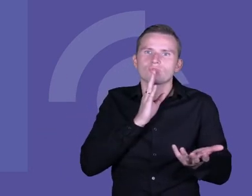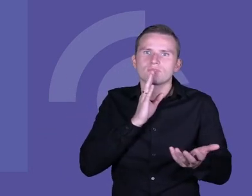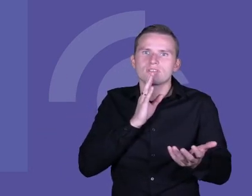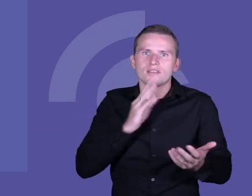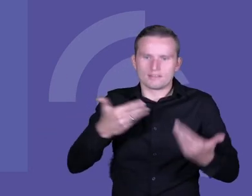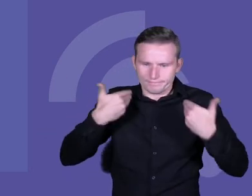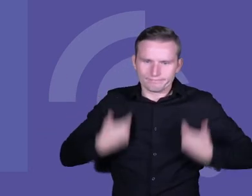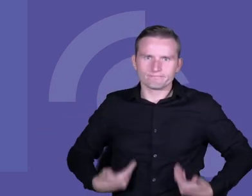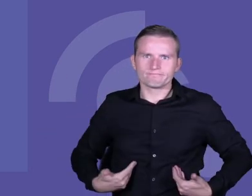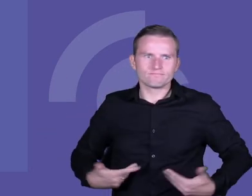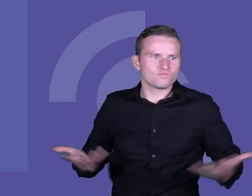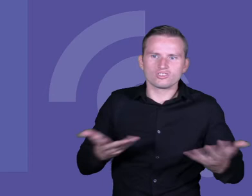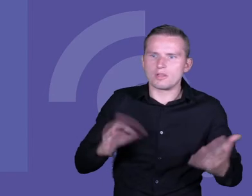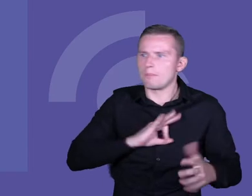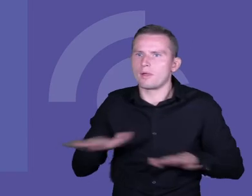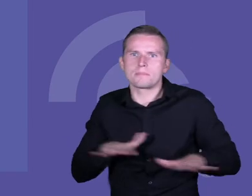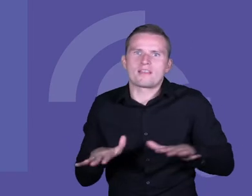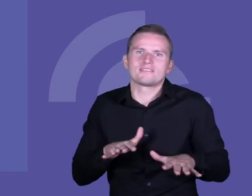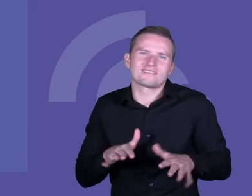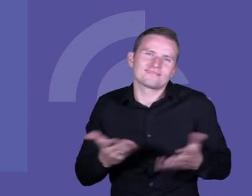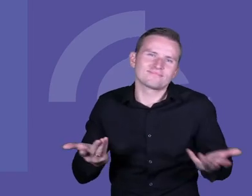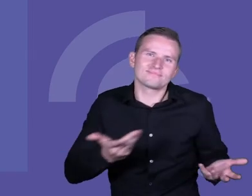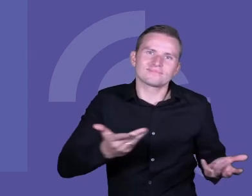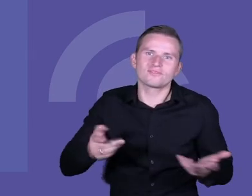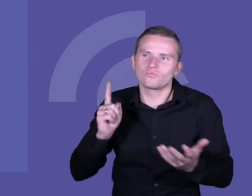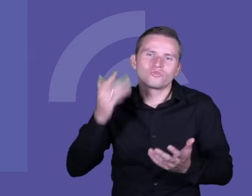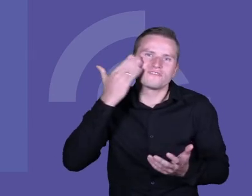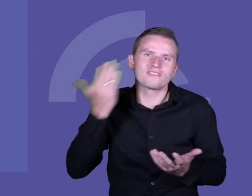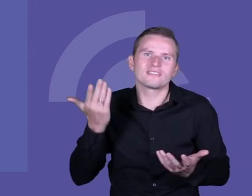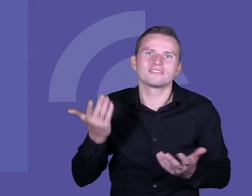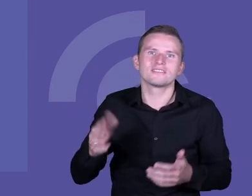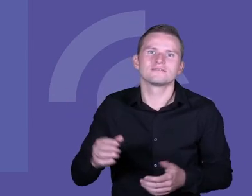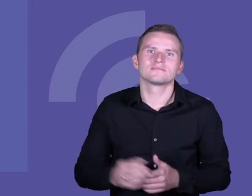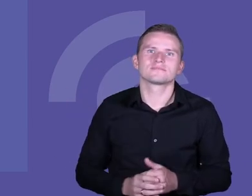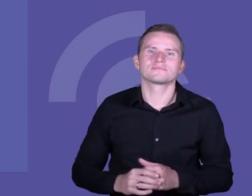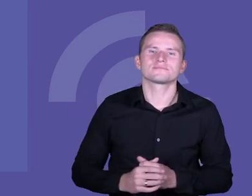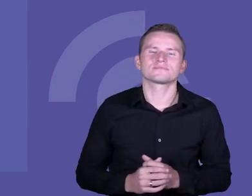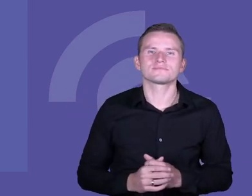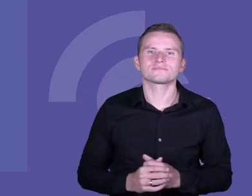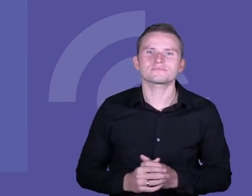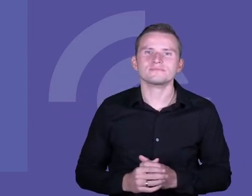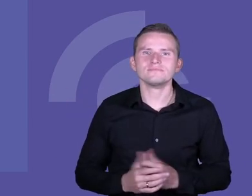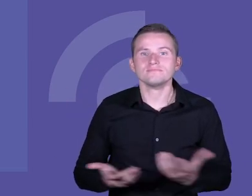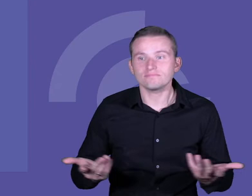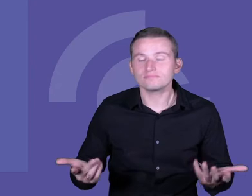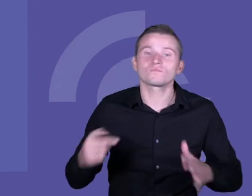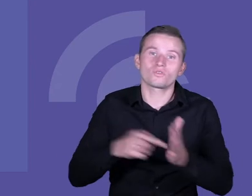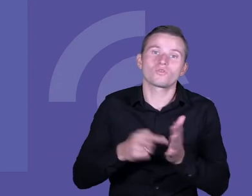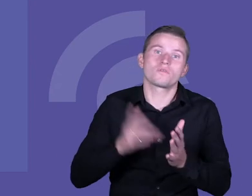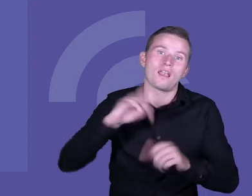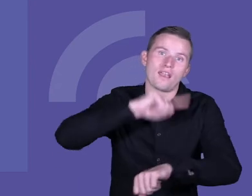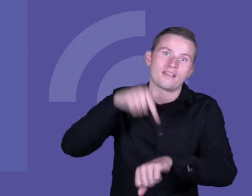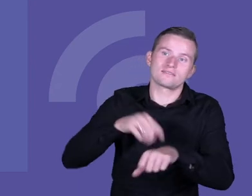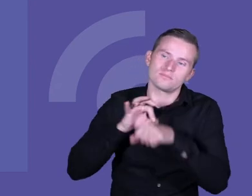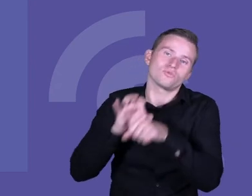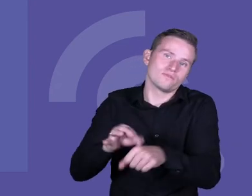znaleźć swoją drogę podczas takich lekcji.